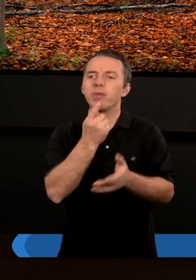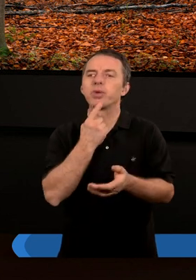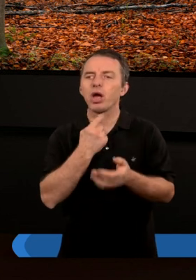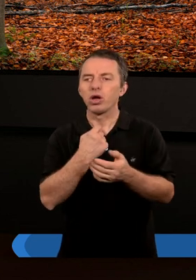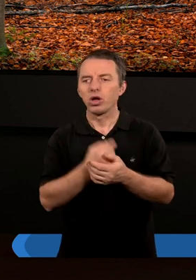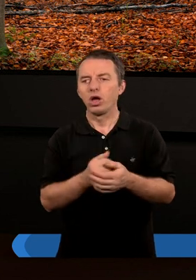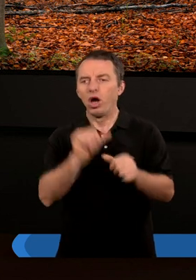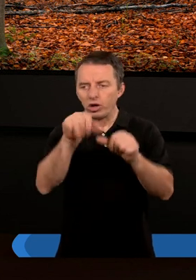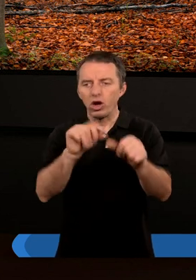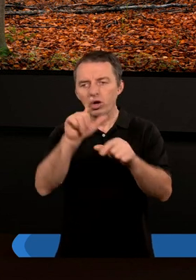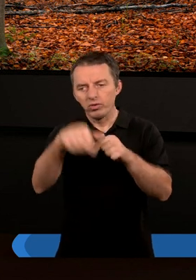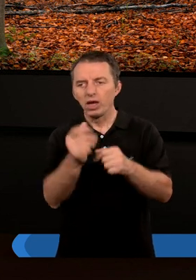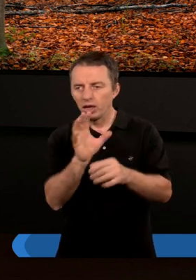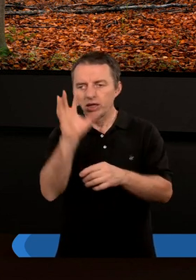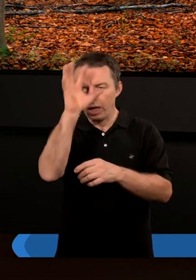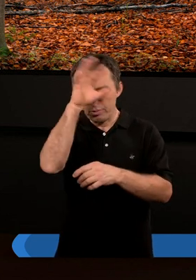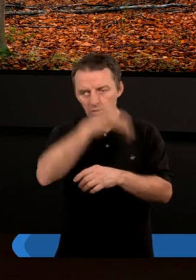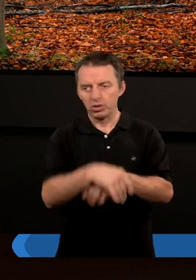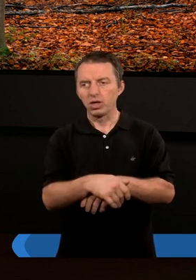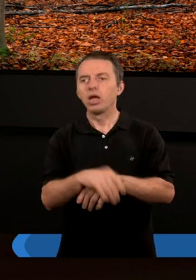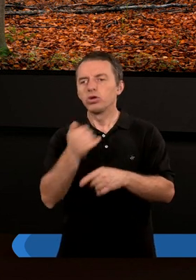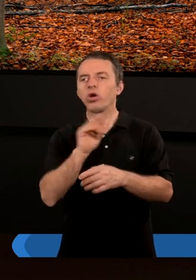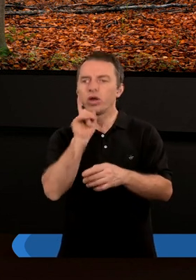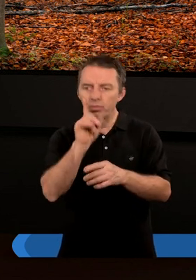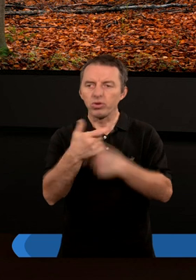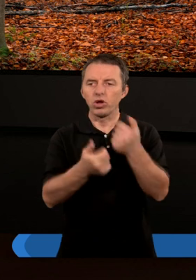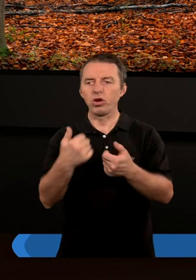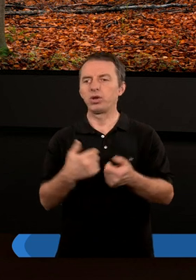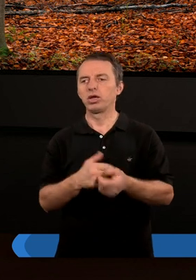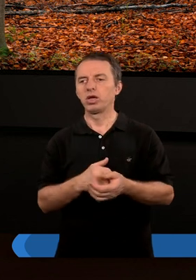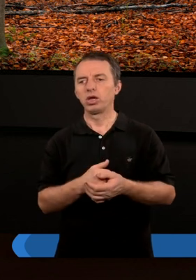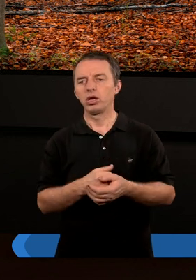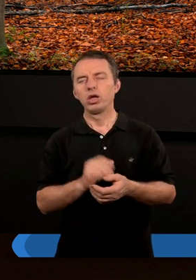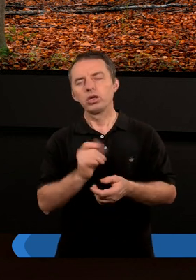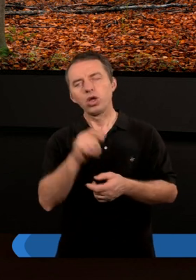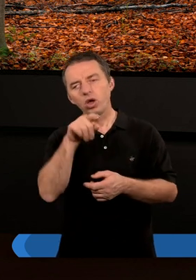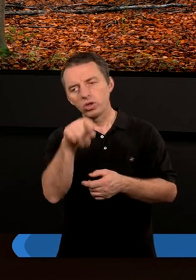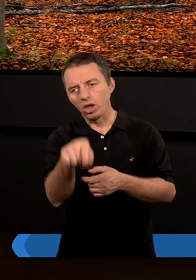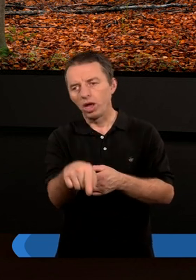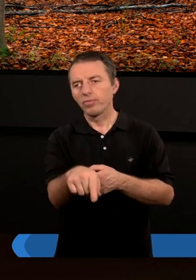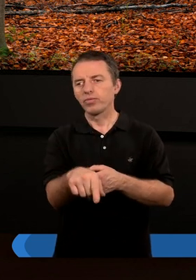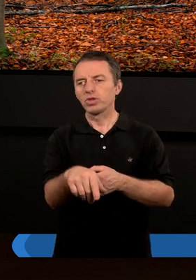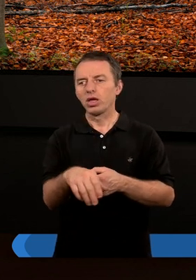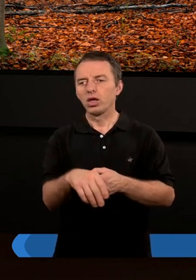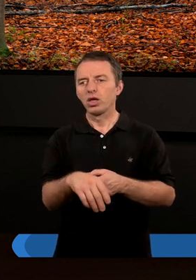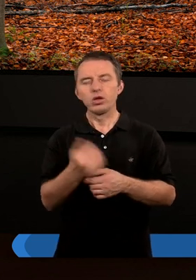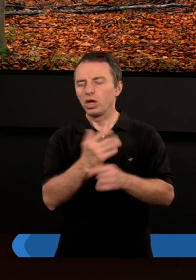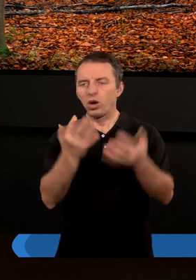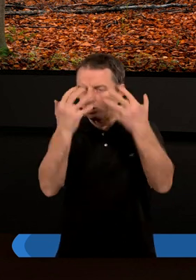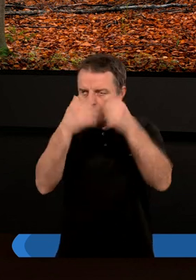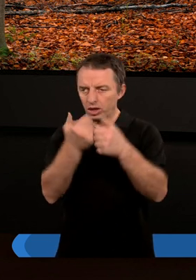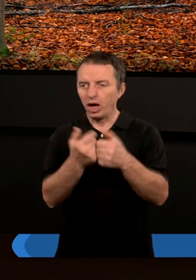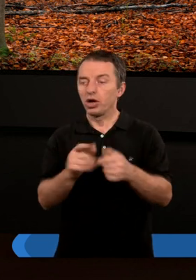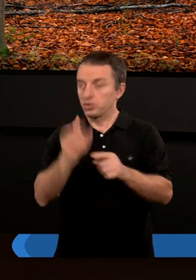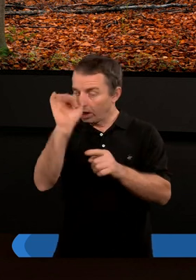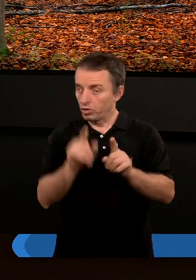pragnienia, to rok, dwa byśmy zapomnieli o tym, co tak naprawdę zrobił Chrystus. Byśmy skoncentrowali się nie na Jego